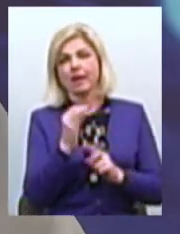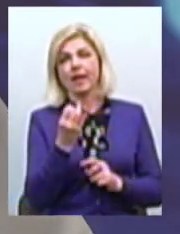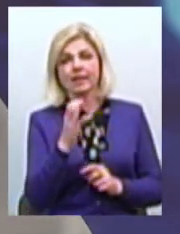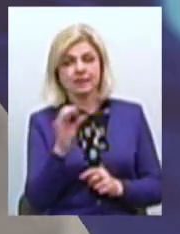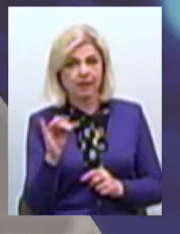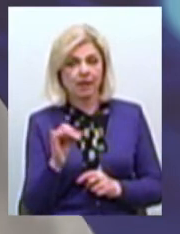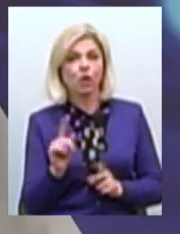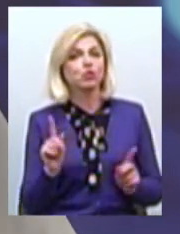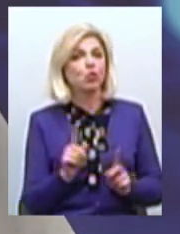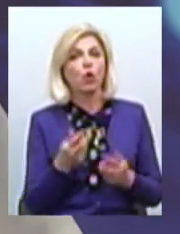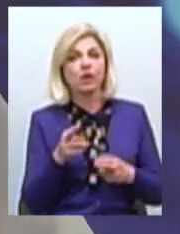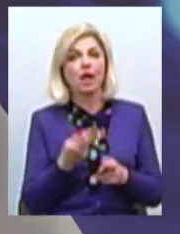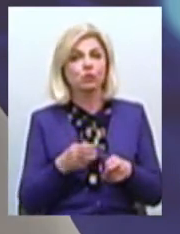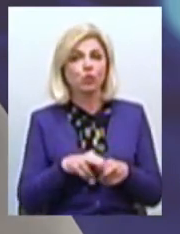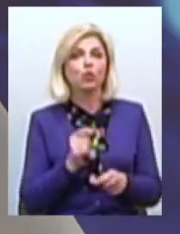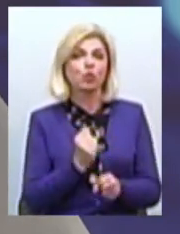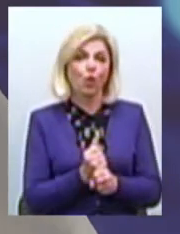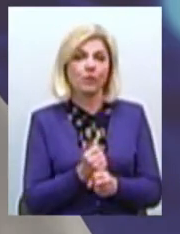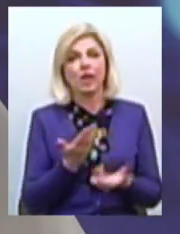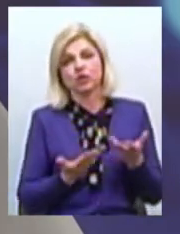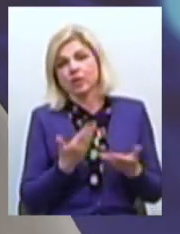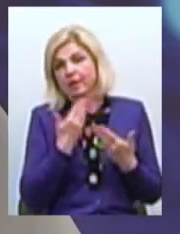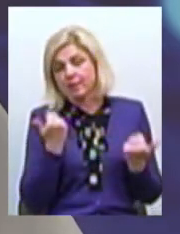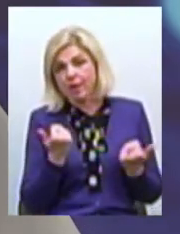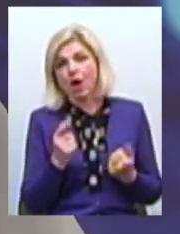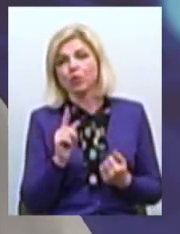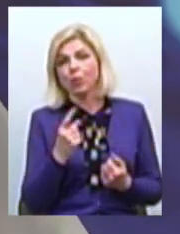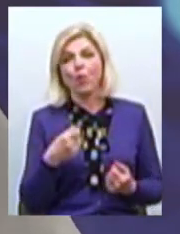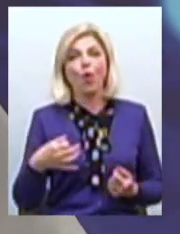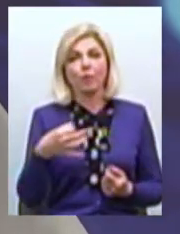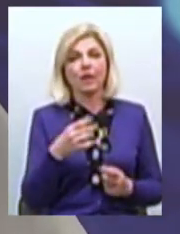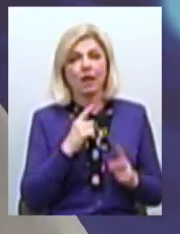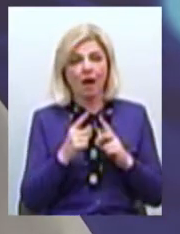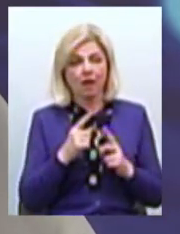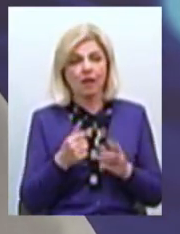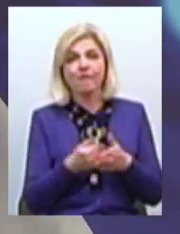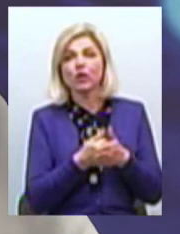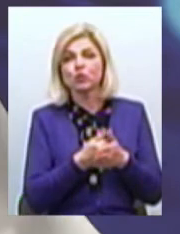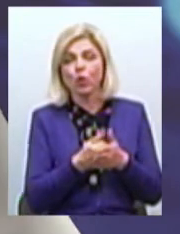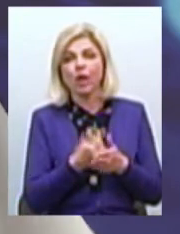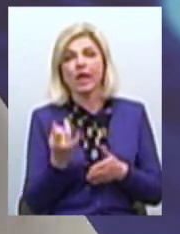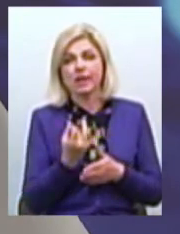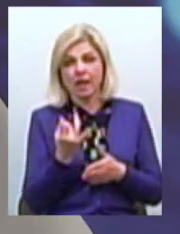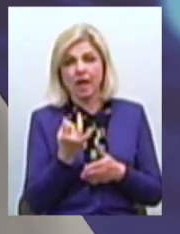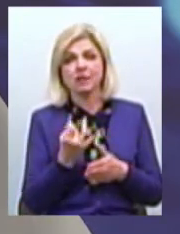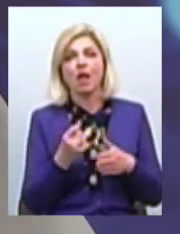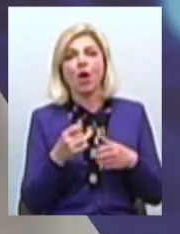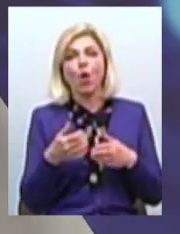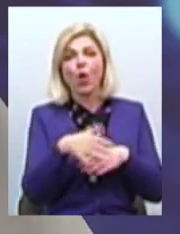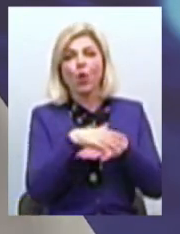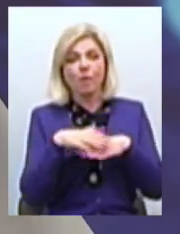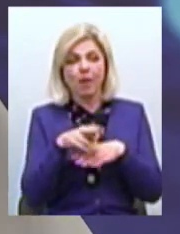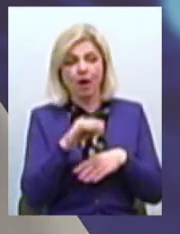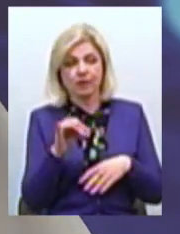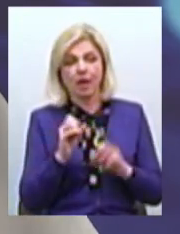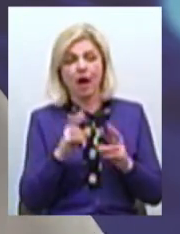що для цього зроблено? Що ні Тому що обласна рада відстоює інтереси різних громад Я як фонд розвитку